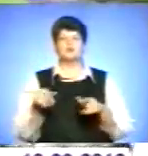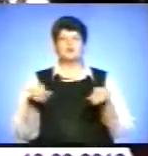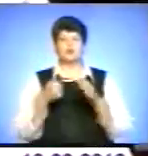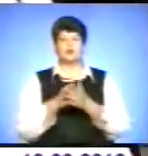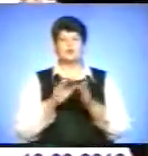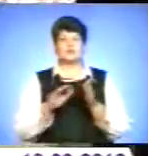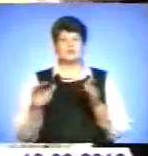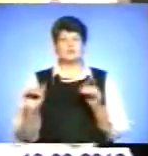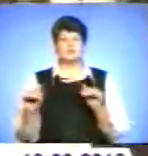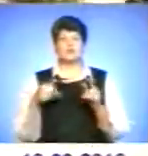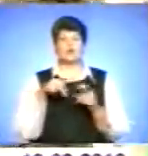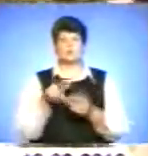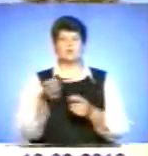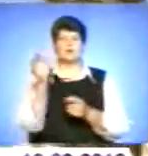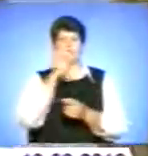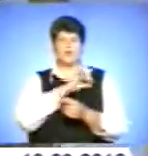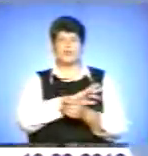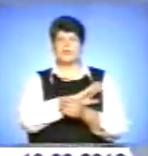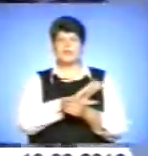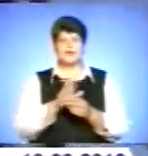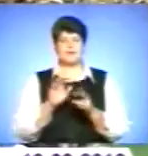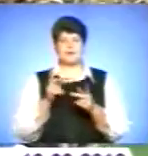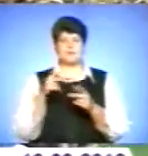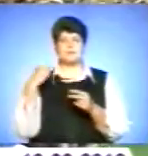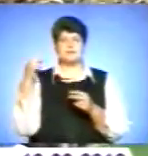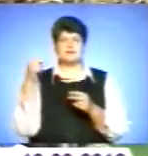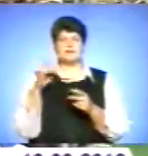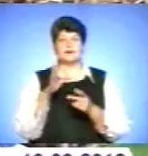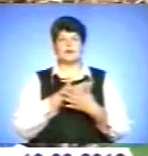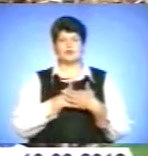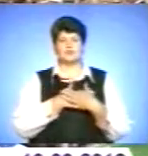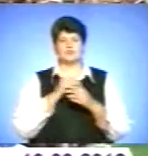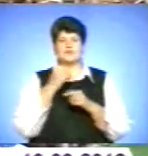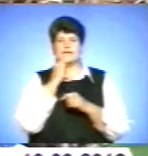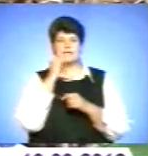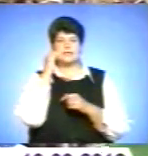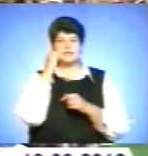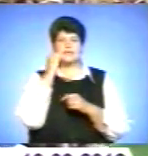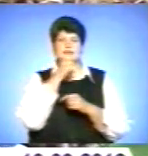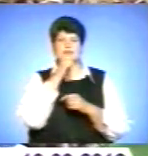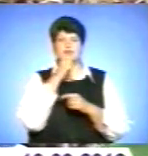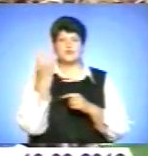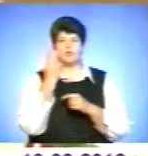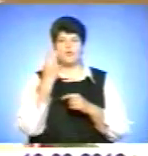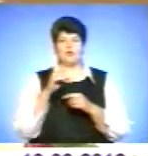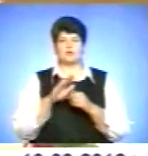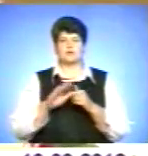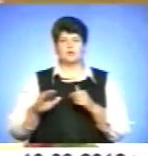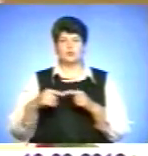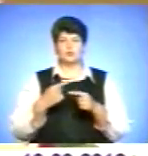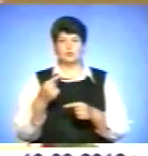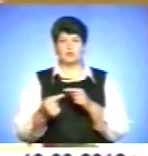ходити корисно, говорить Віктор Янукович, вже не як президент, а як люблячий дідусь двох онуків, які теж відвідують садочки. Ми